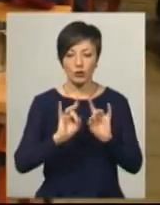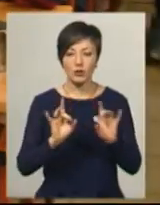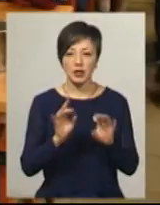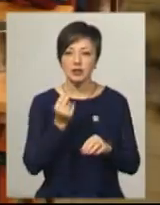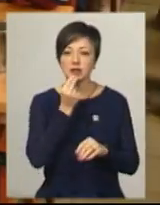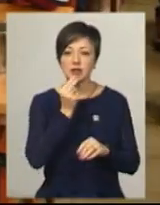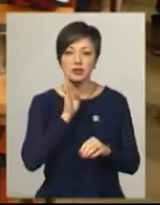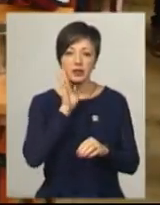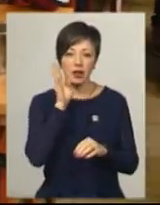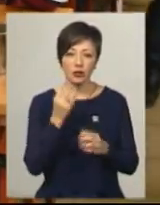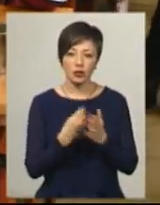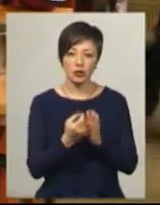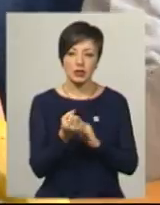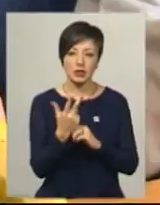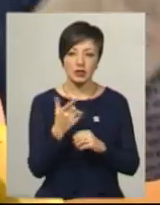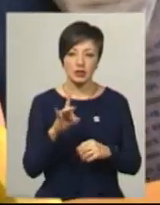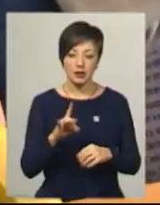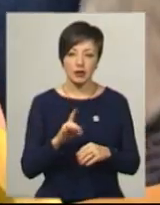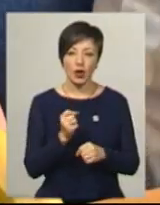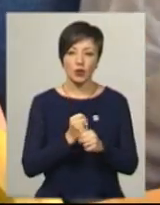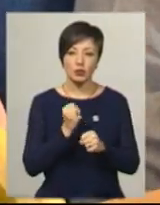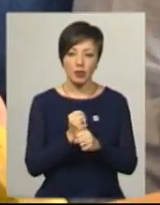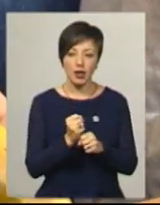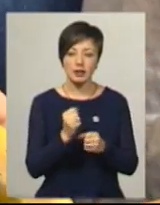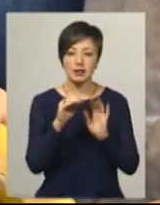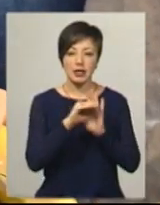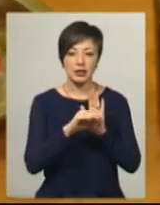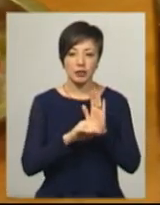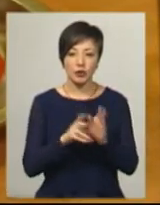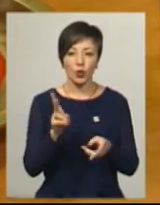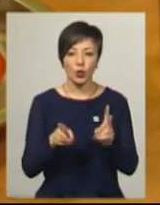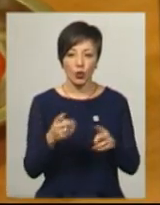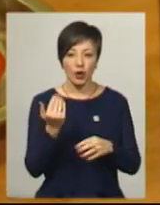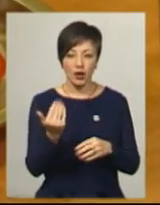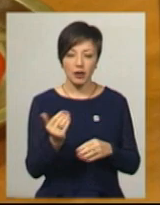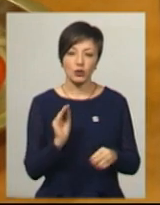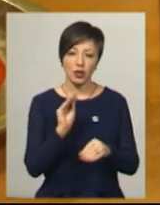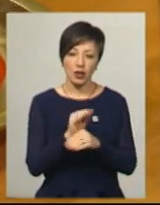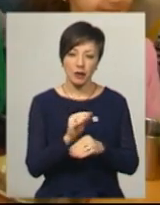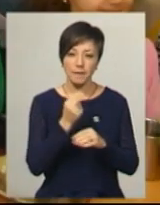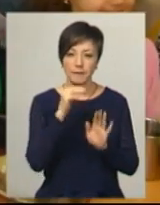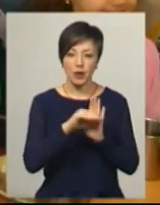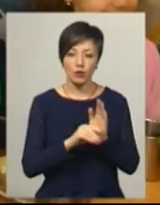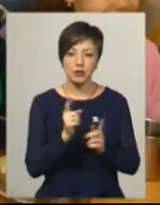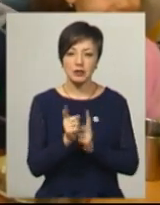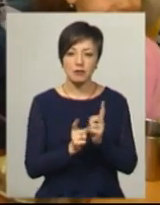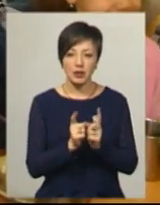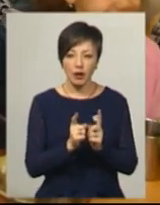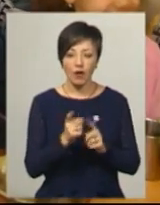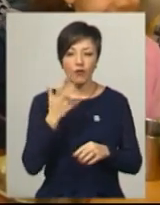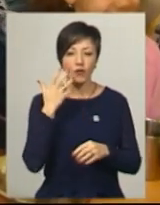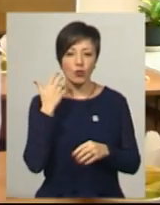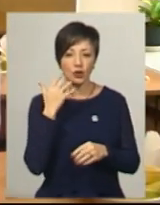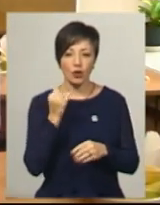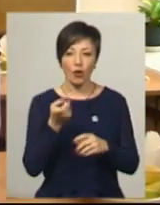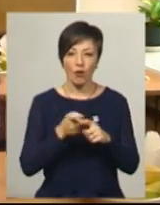сніданок у новому меню коштує 13 гривень. Розробляла його за рецептами кухаря Клопотенка. Додає, у меню змінюється за сисоном фрукти та